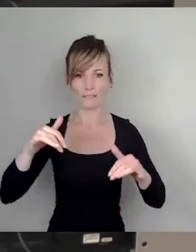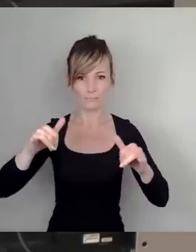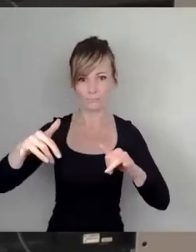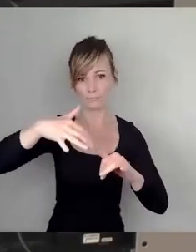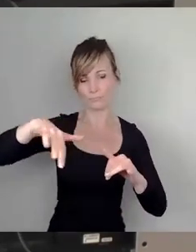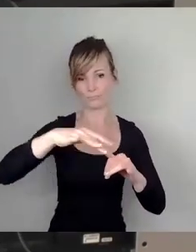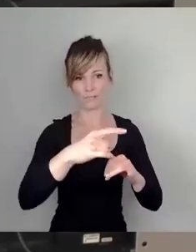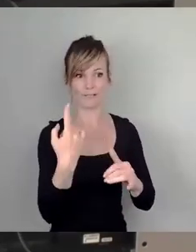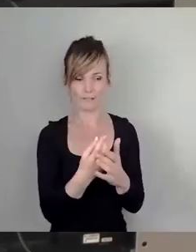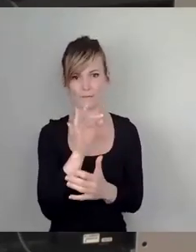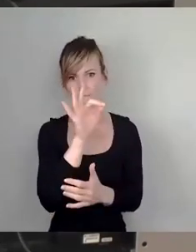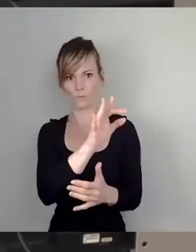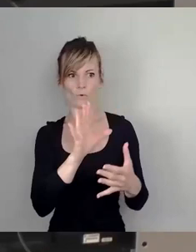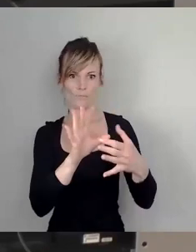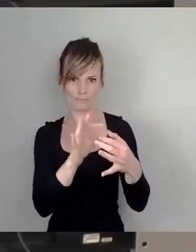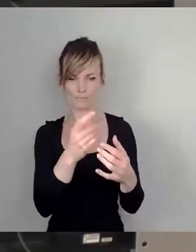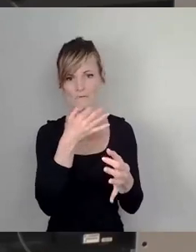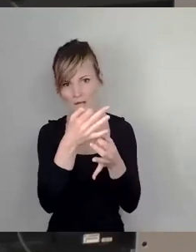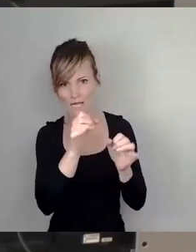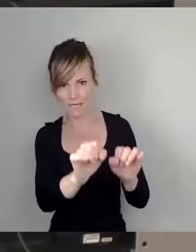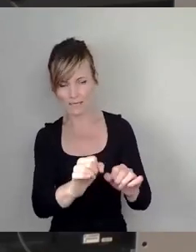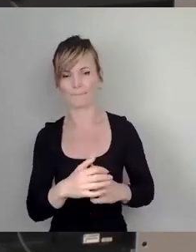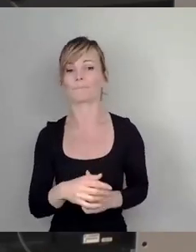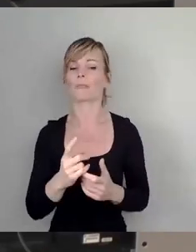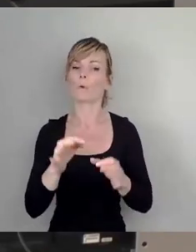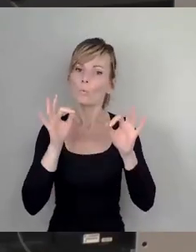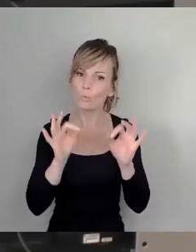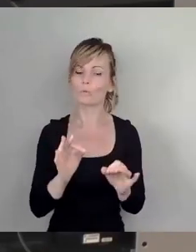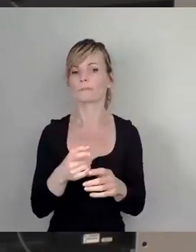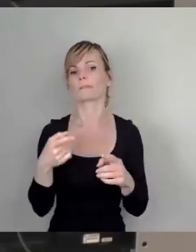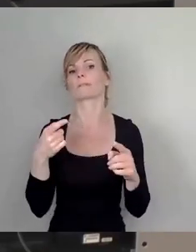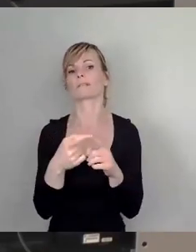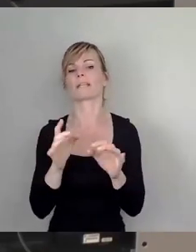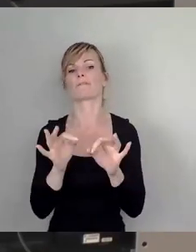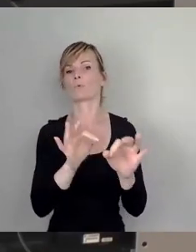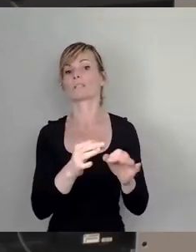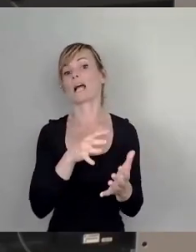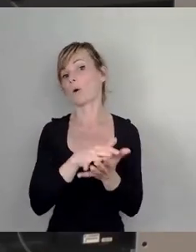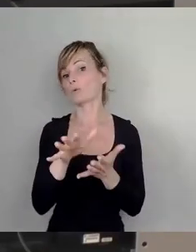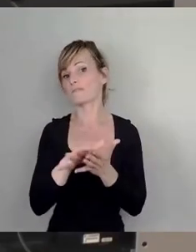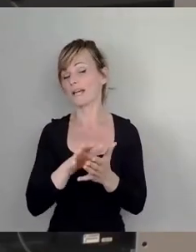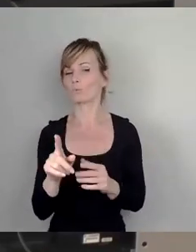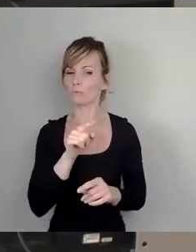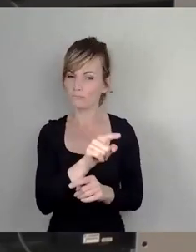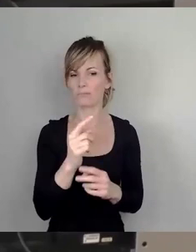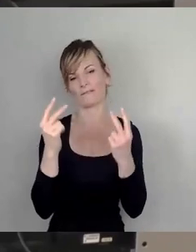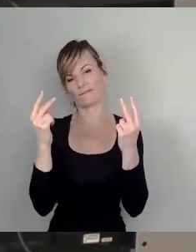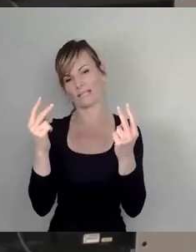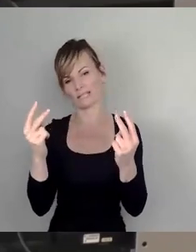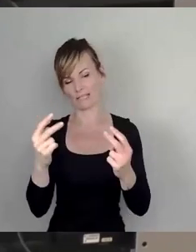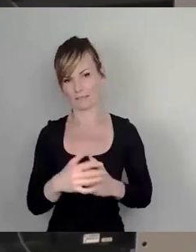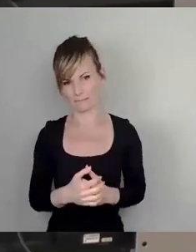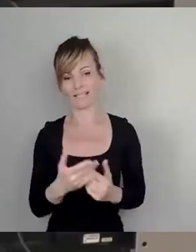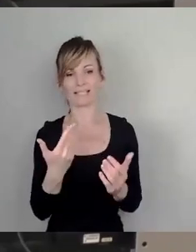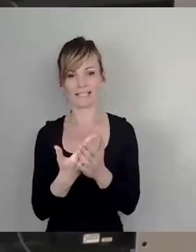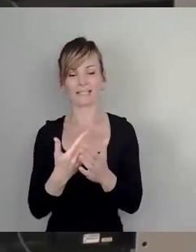Und einfach eine gute und zielführende Auswertung dieser Anhörung, die da